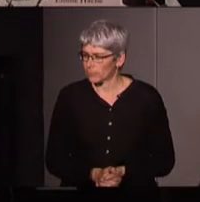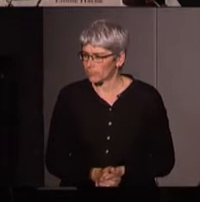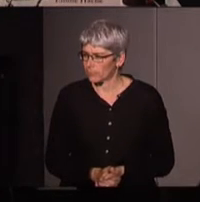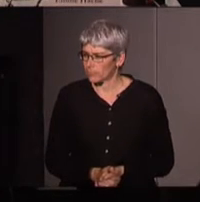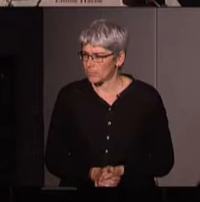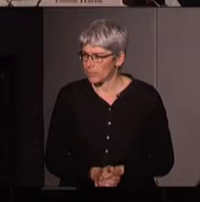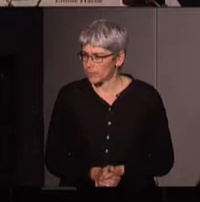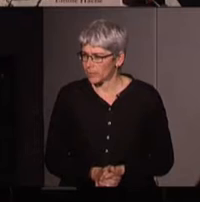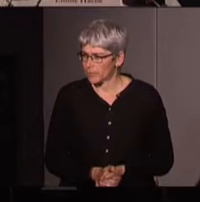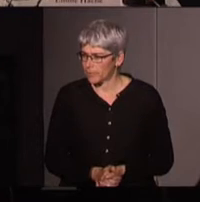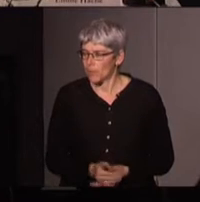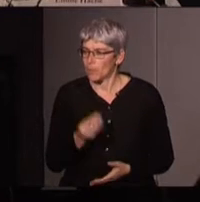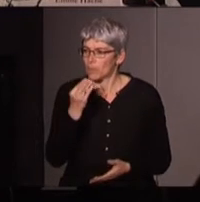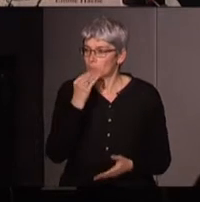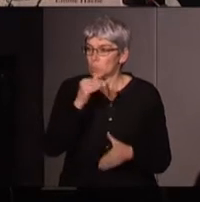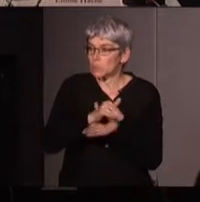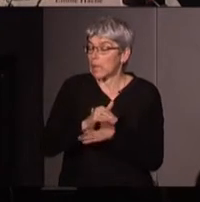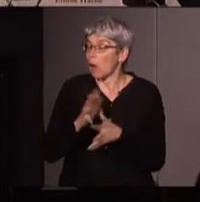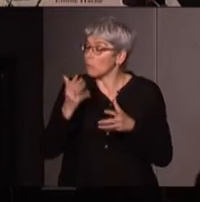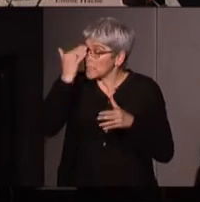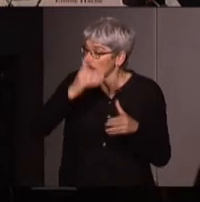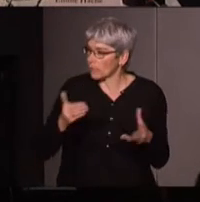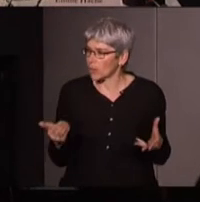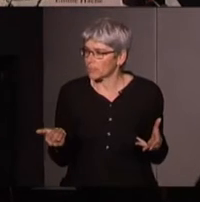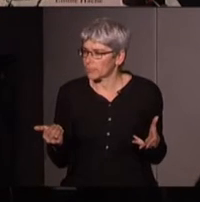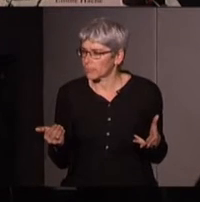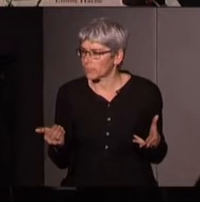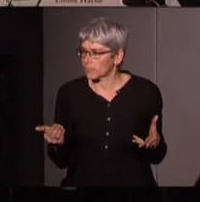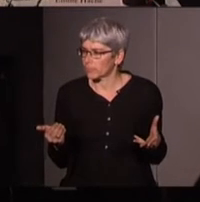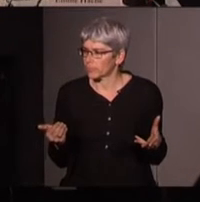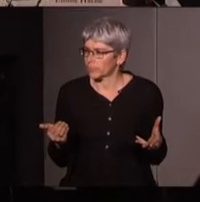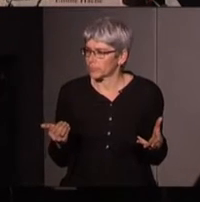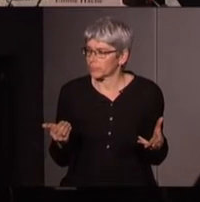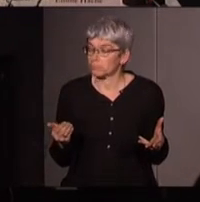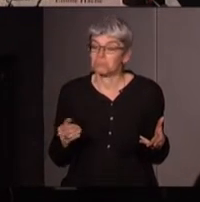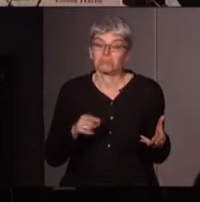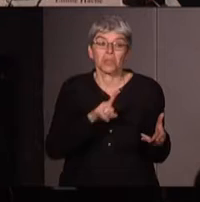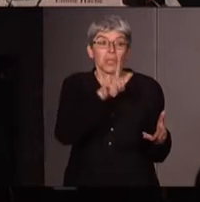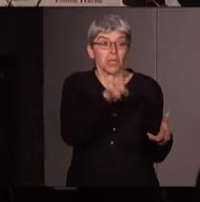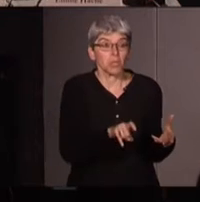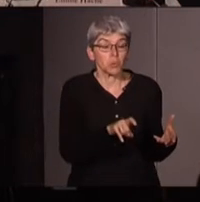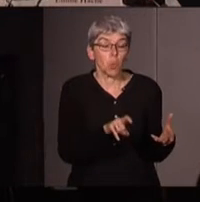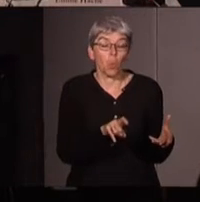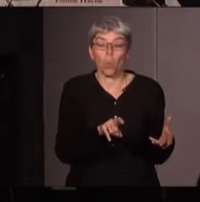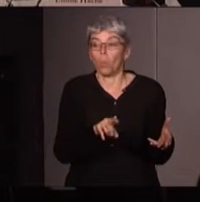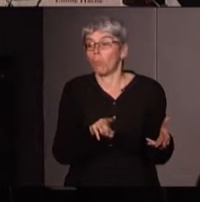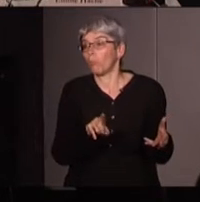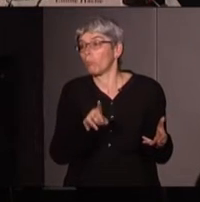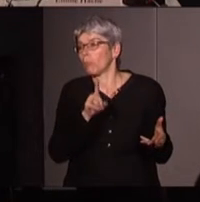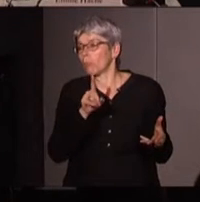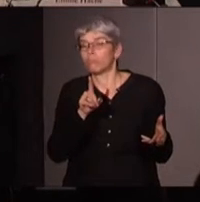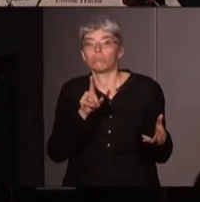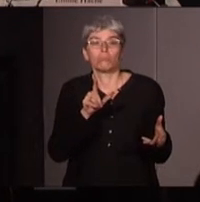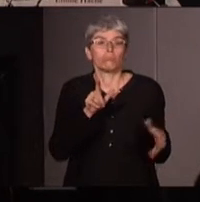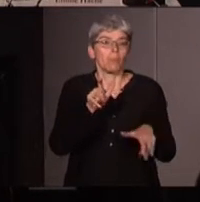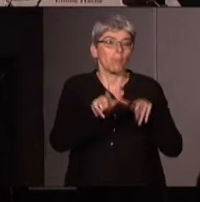tu veux dire oui bonsoir j'aimerais savoir et la question s'adresse soit soit à vous sur l'estrade soit aux